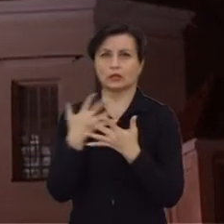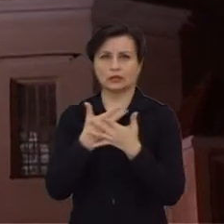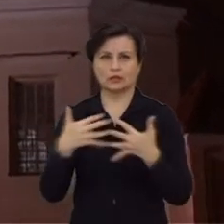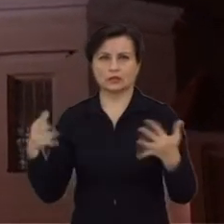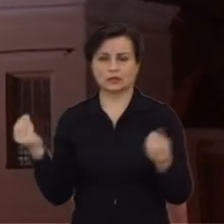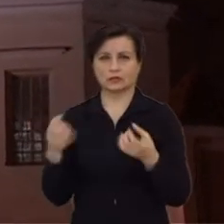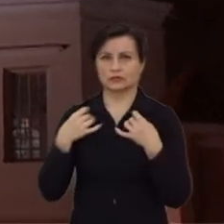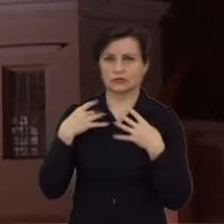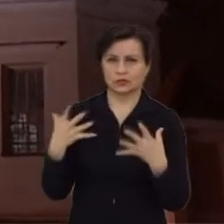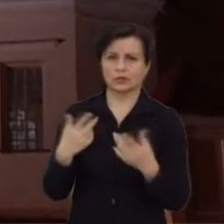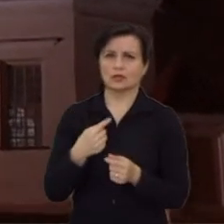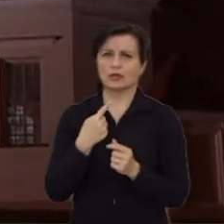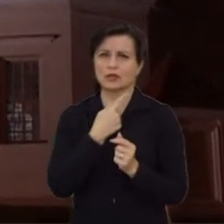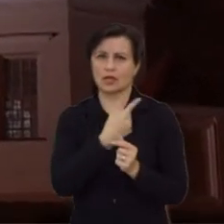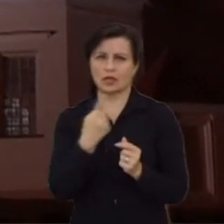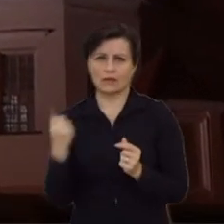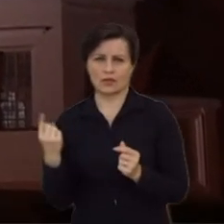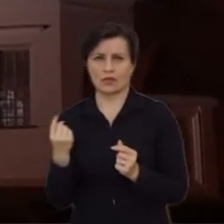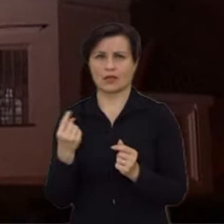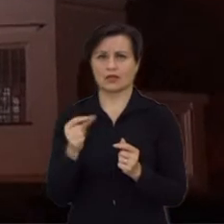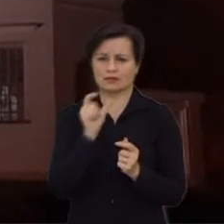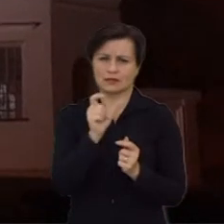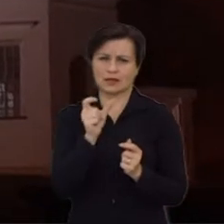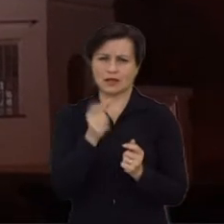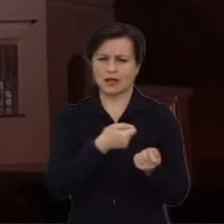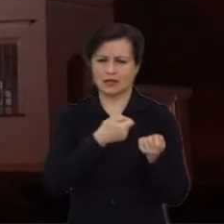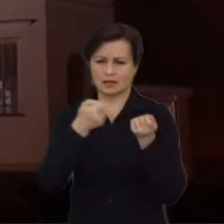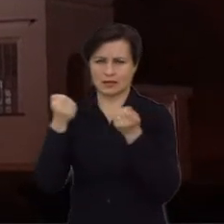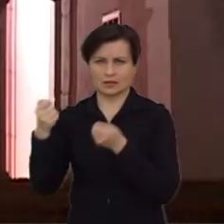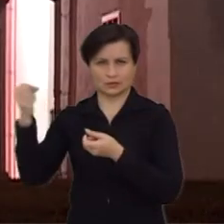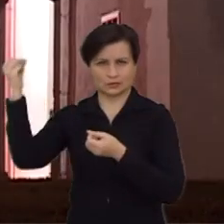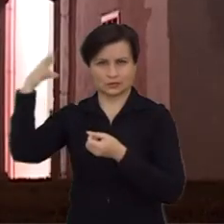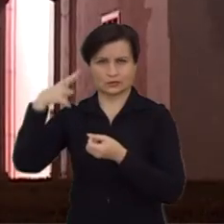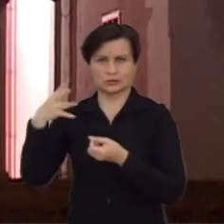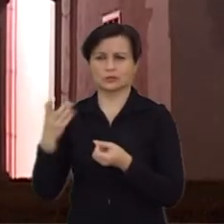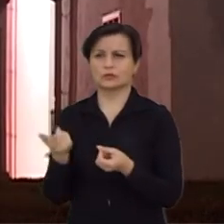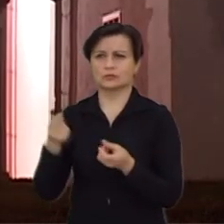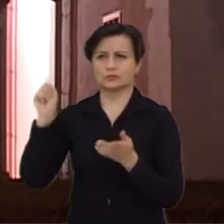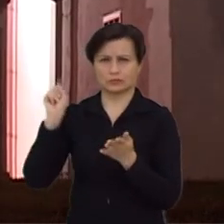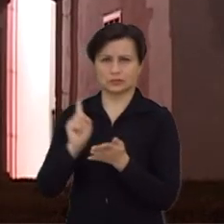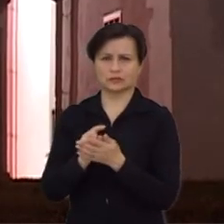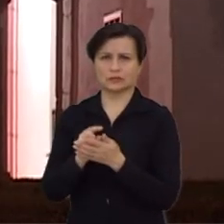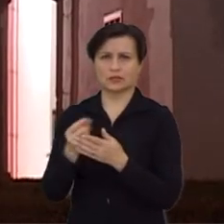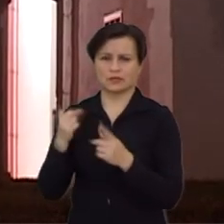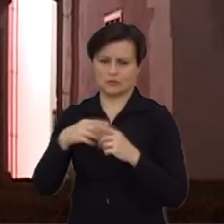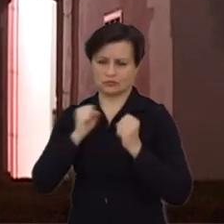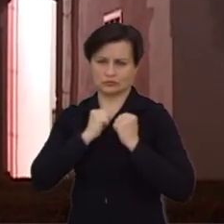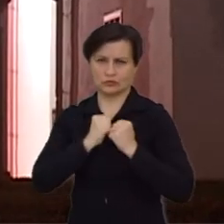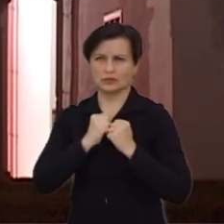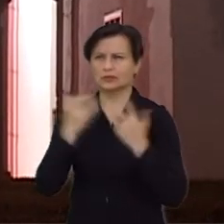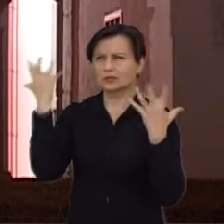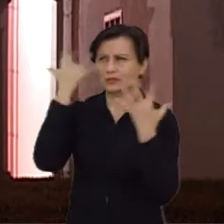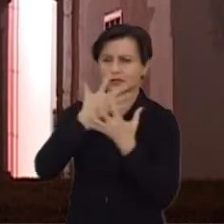Tad nors ir niurių šventinių laikotarpių, kiekvienas dalelę tikėjimo nešamos šviesos turėtume išlaikyti net ir